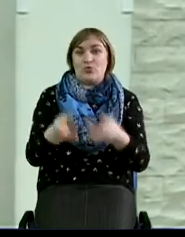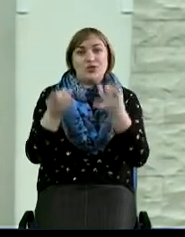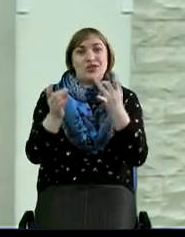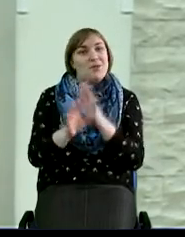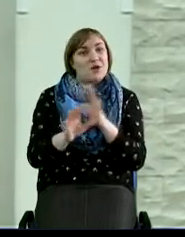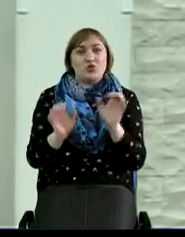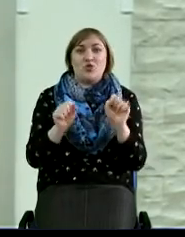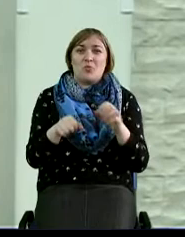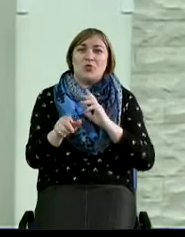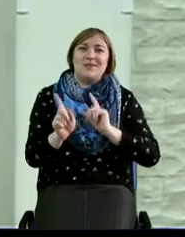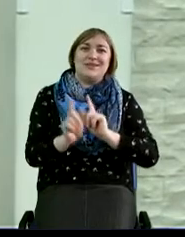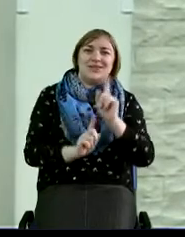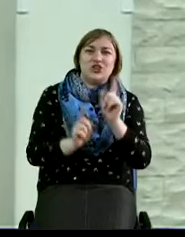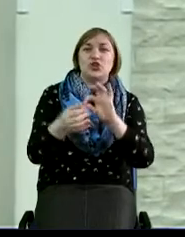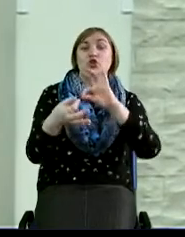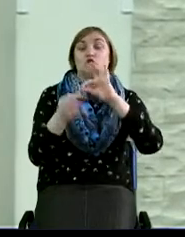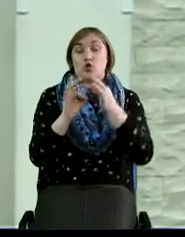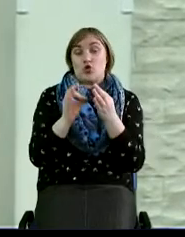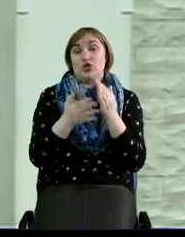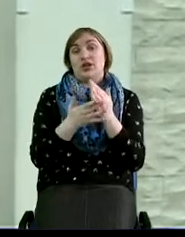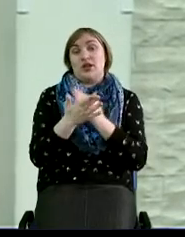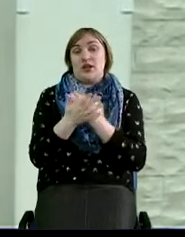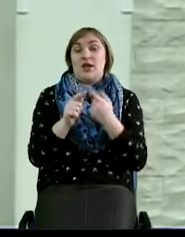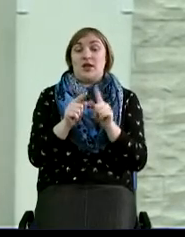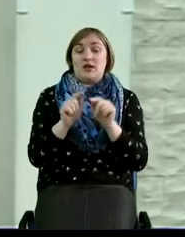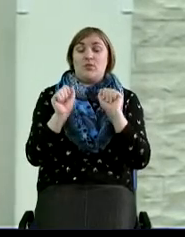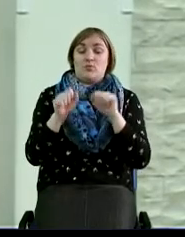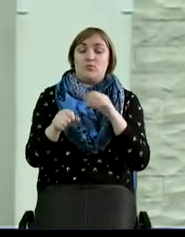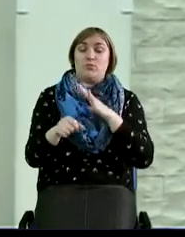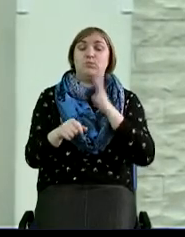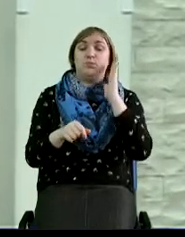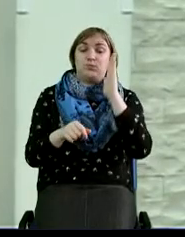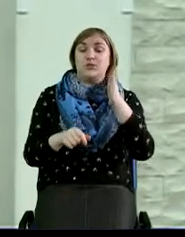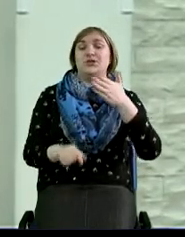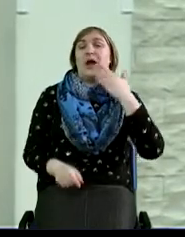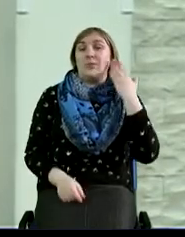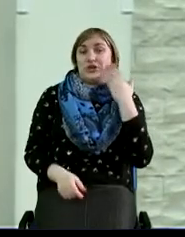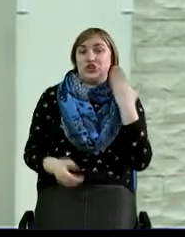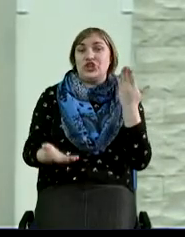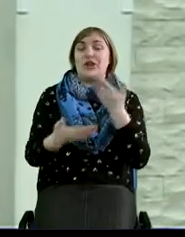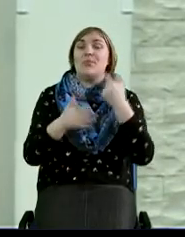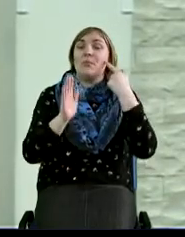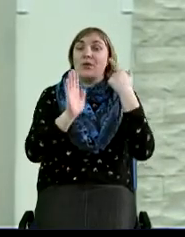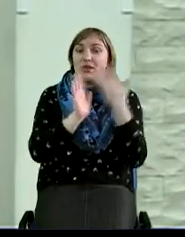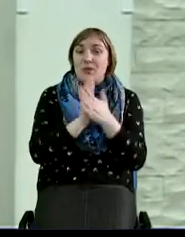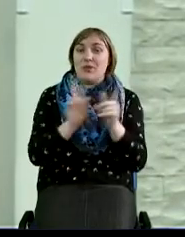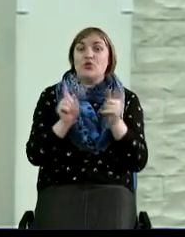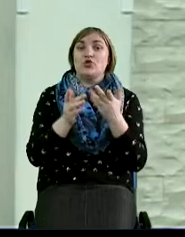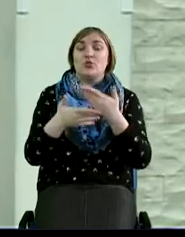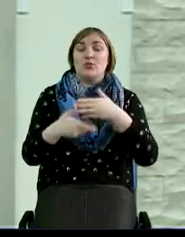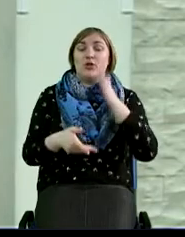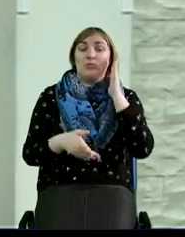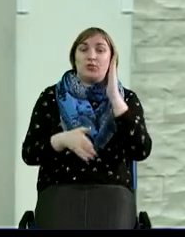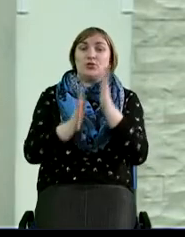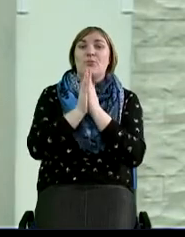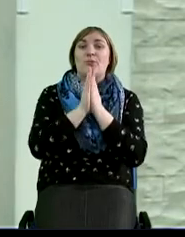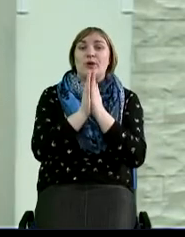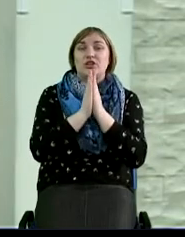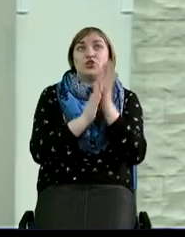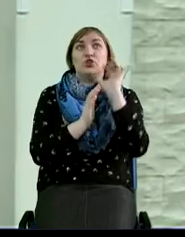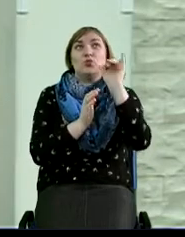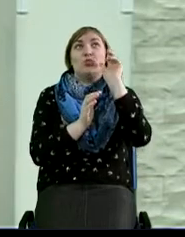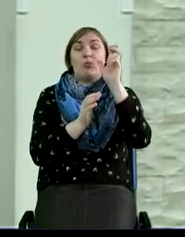тернистым и сложным, то тогда это может и принесет нам облегчение, потому что мы понимаем, что мы будем тогда просить у Бога